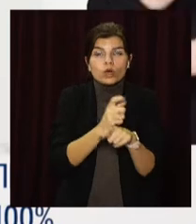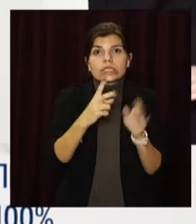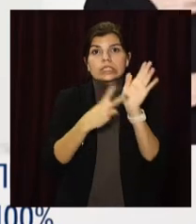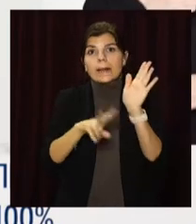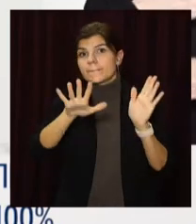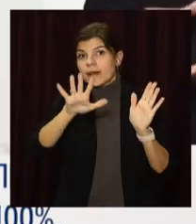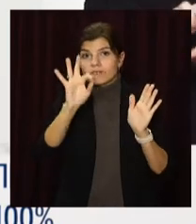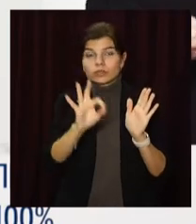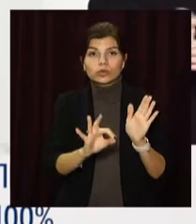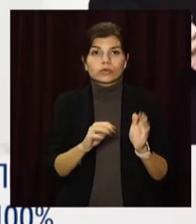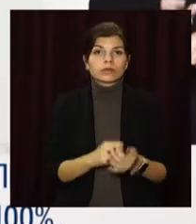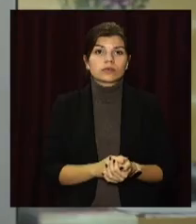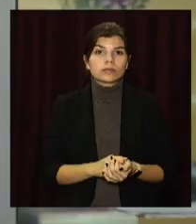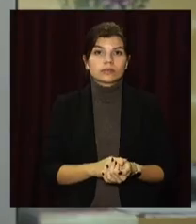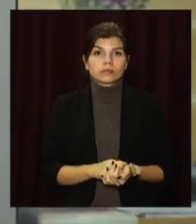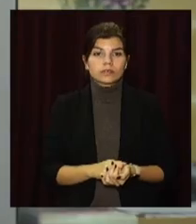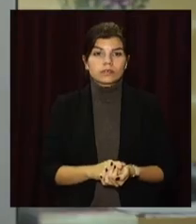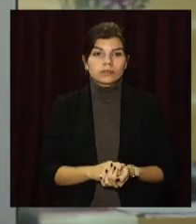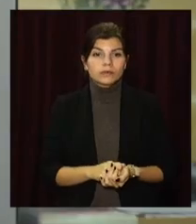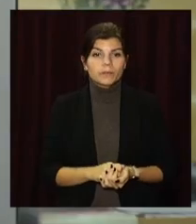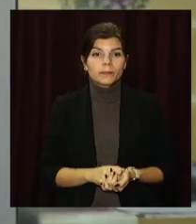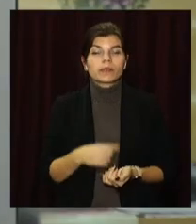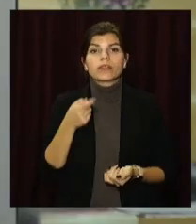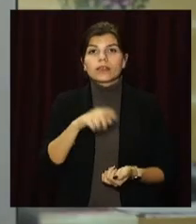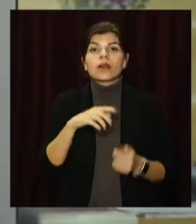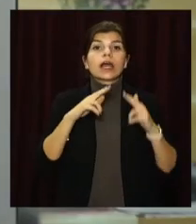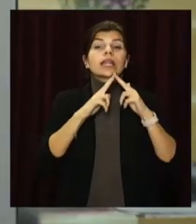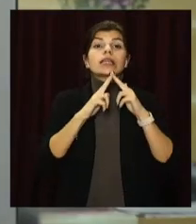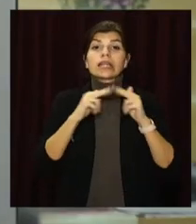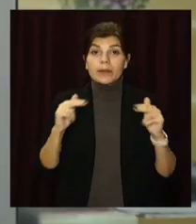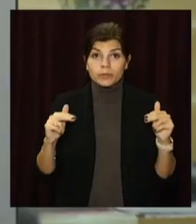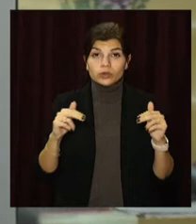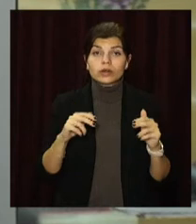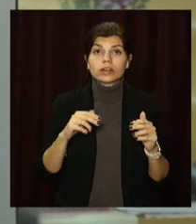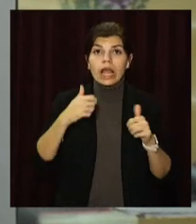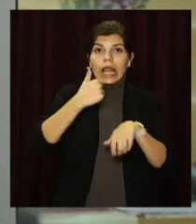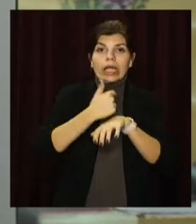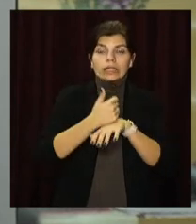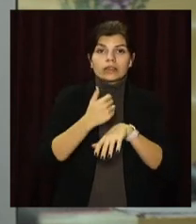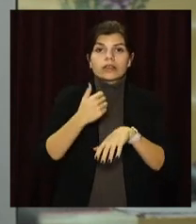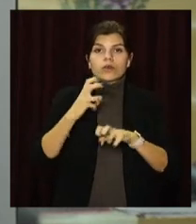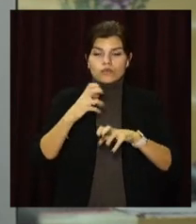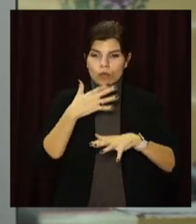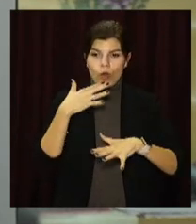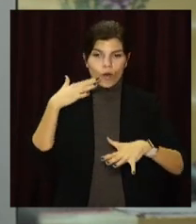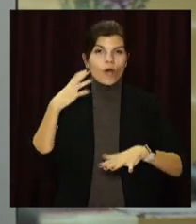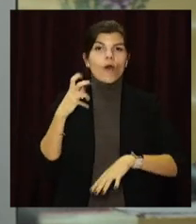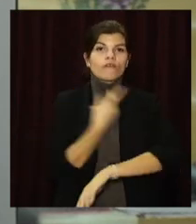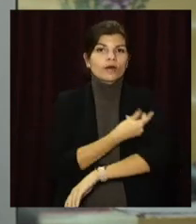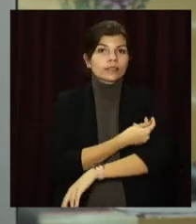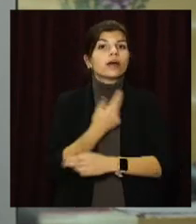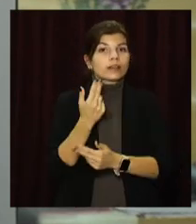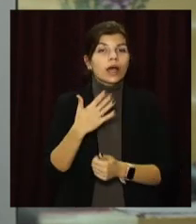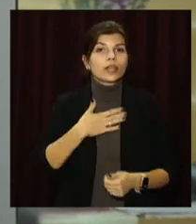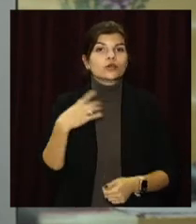75%. Тим часом Дніпропетровщина серед лідерів із вакцинації. У нашій області